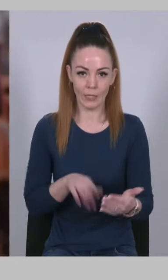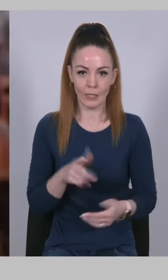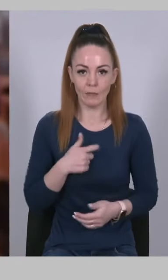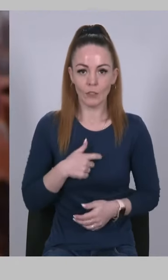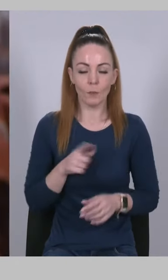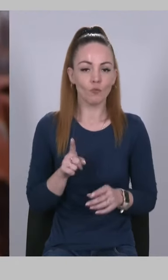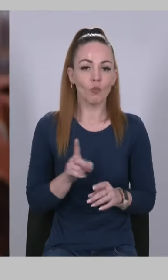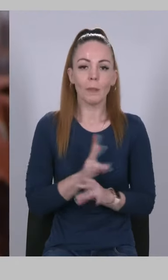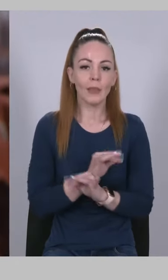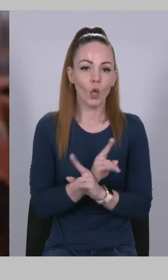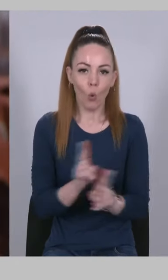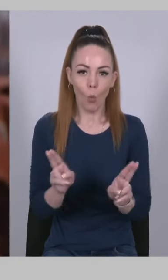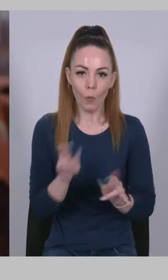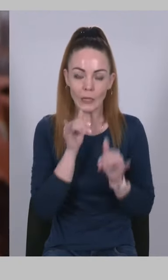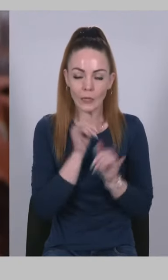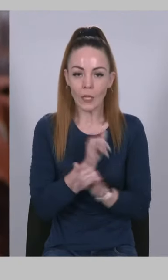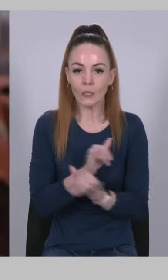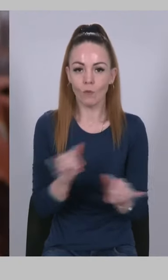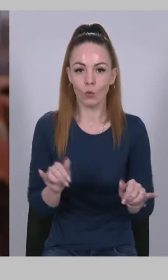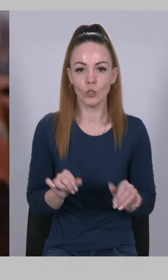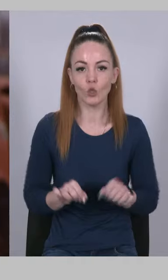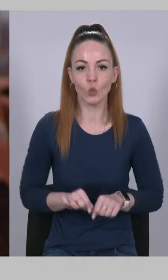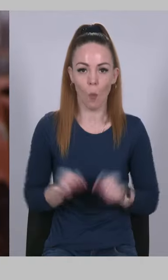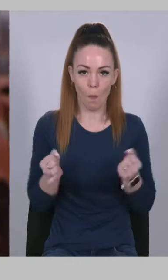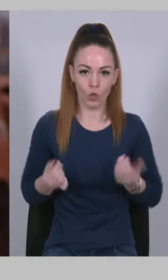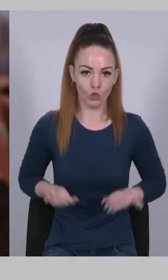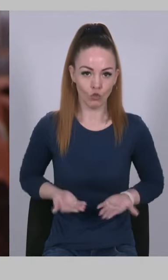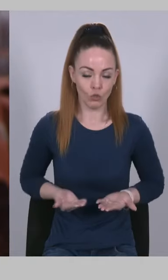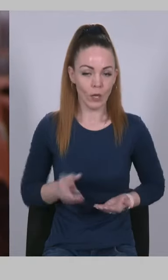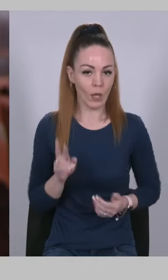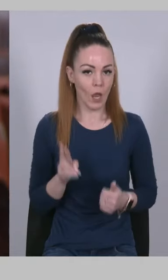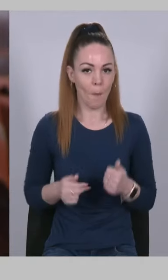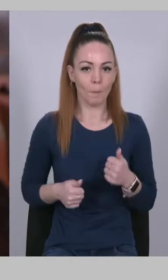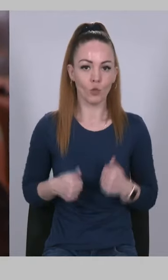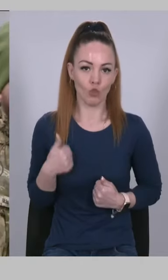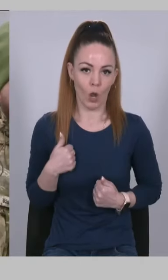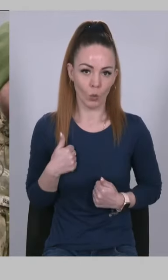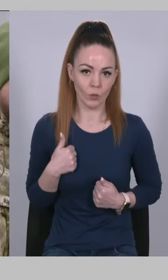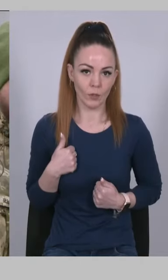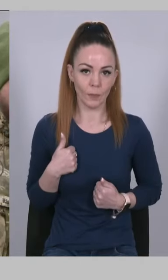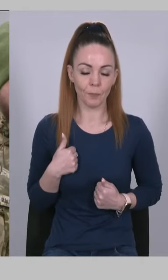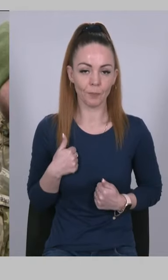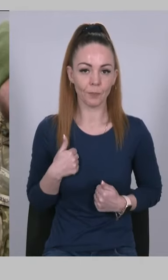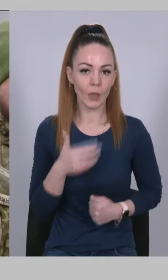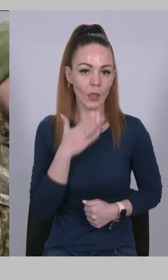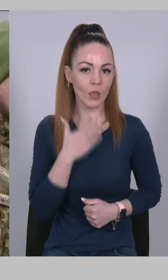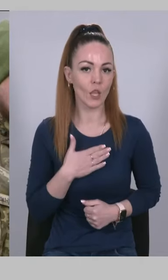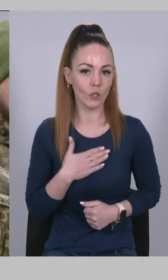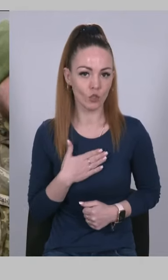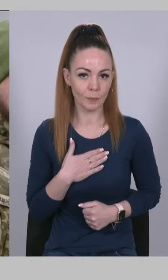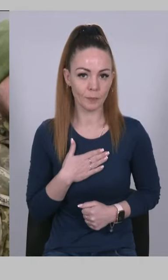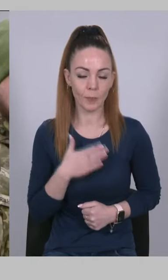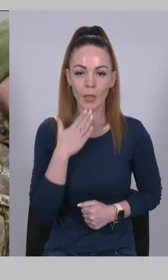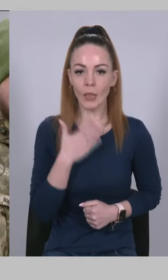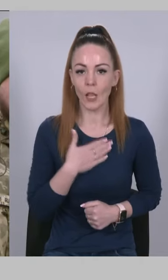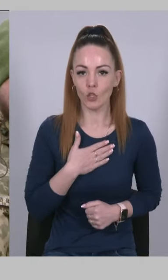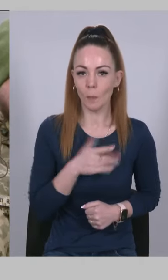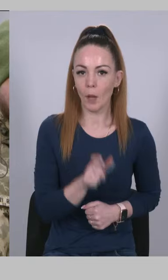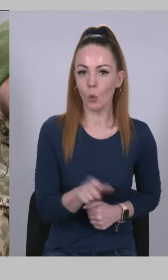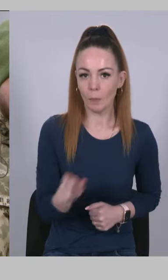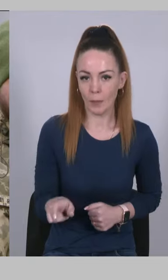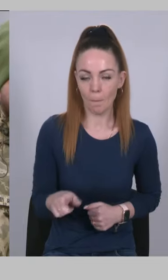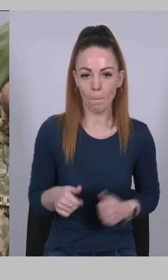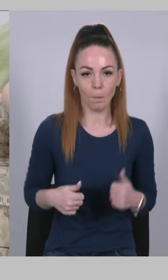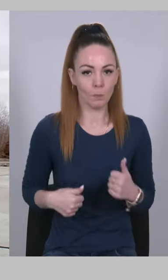щоб нікому не дозволити зламати життя Я пишаюся нашими людьми,